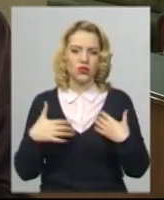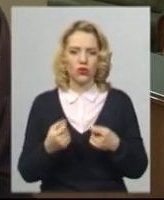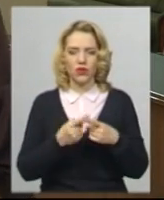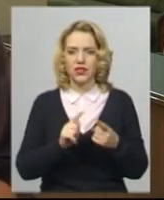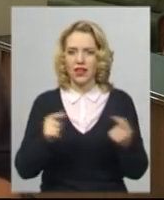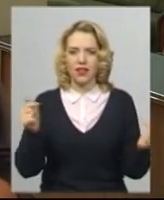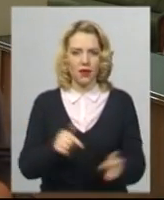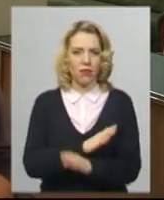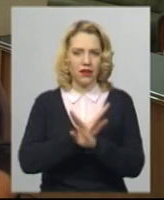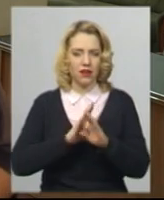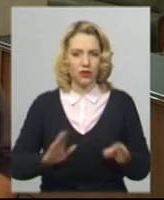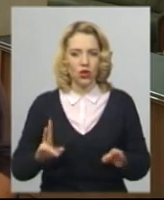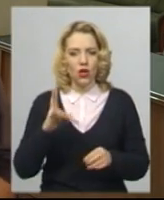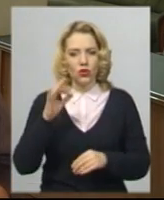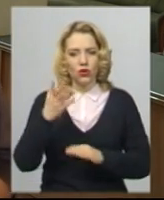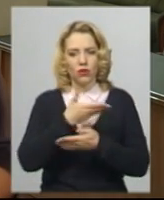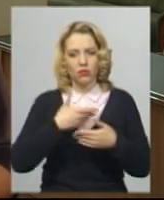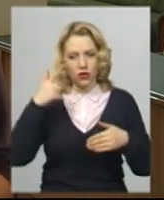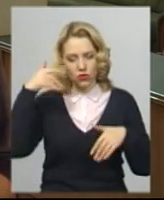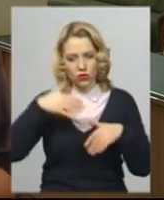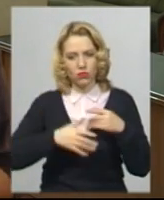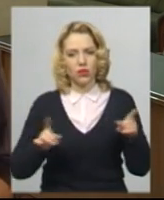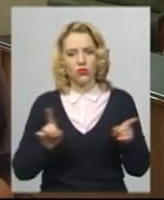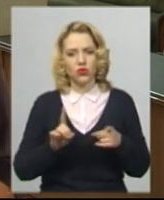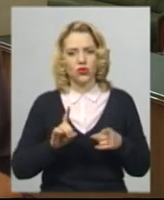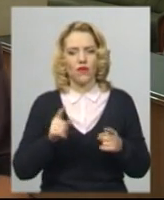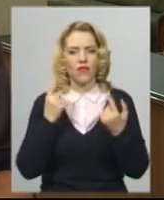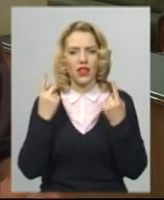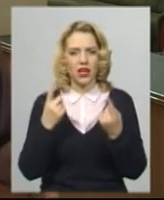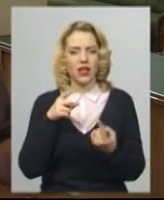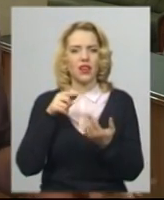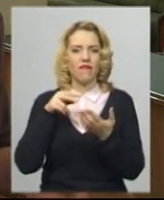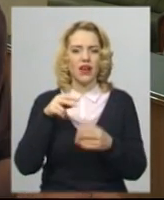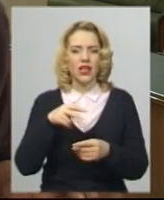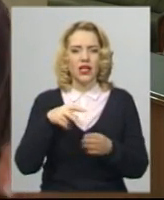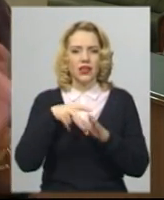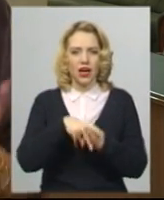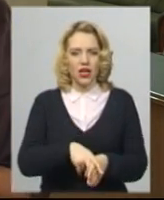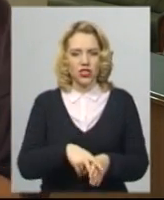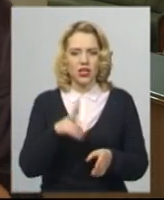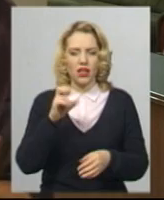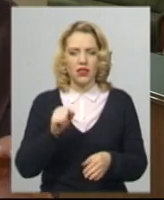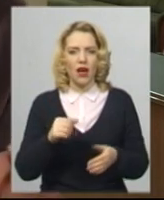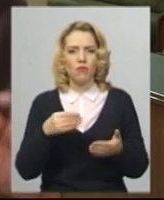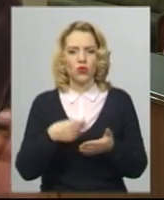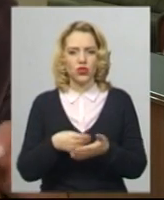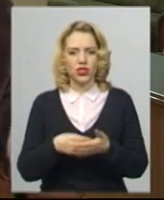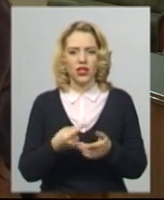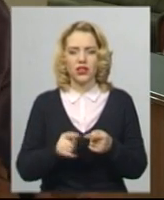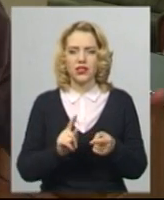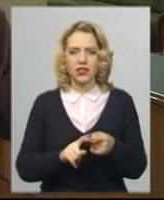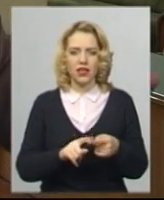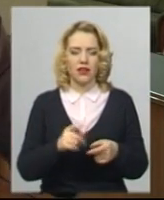неприйнятним. Але ми розуміємо з іншого боку, що велике навантаження падає на обласний бюджет. 40 мільйонів – це